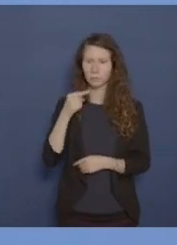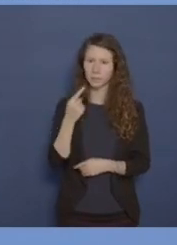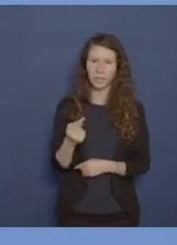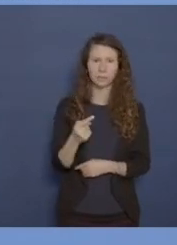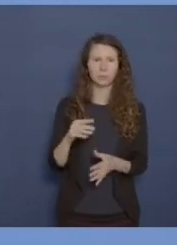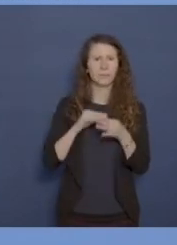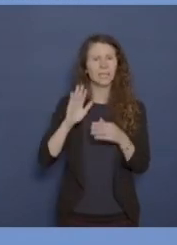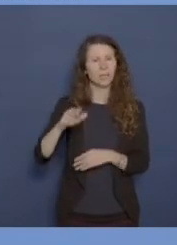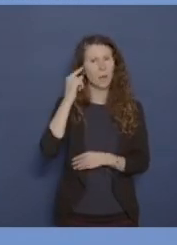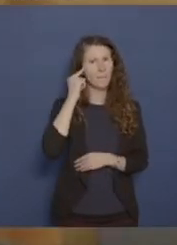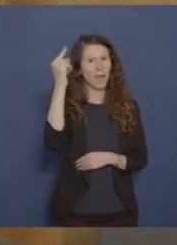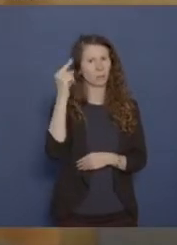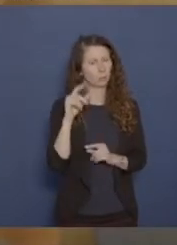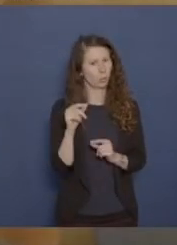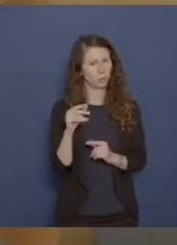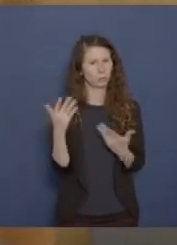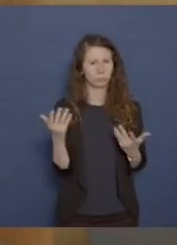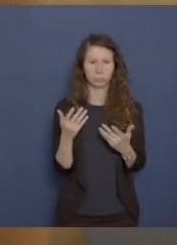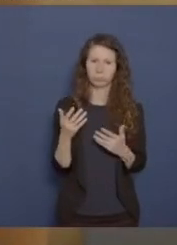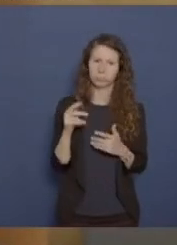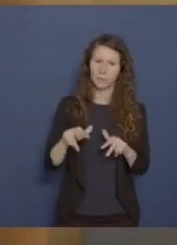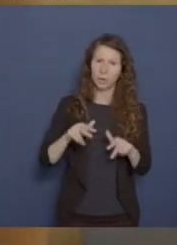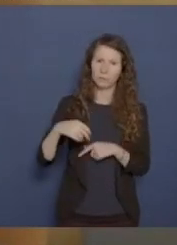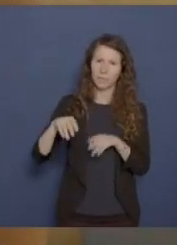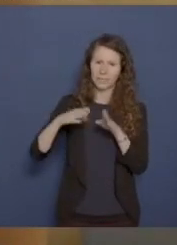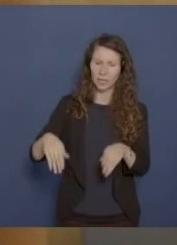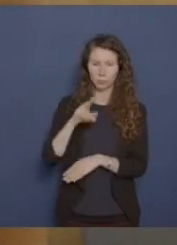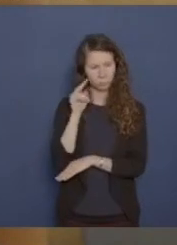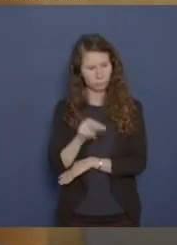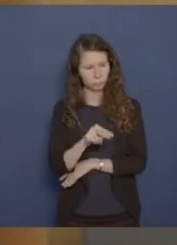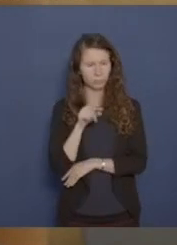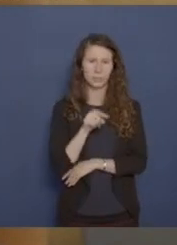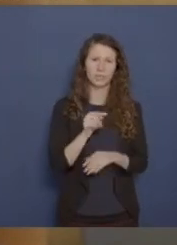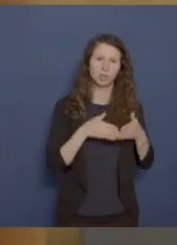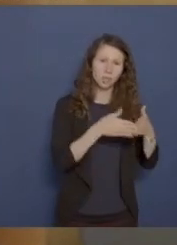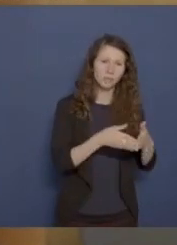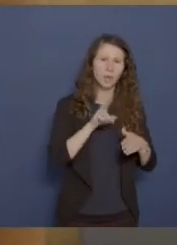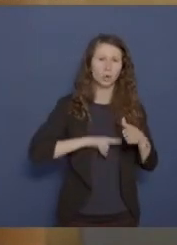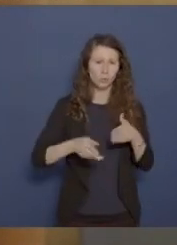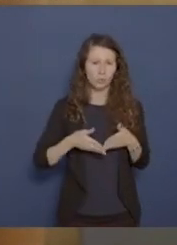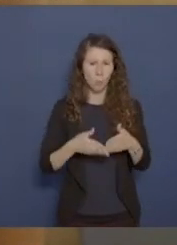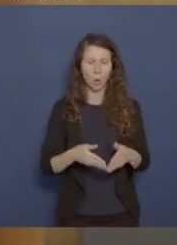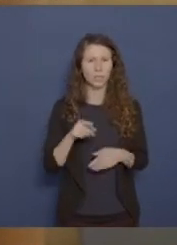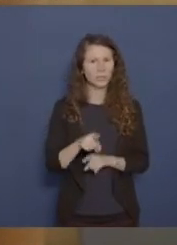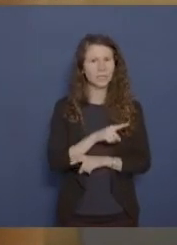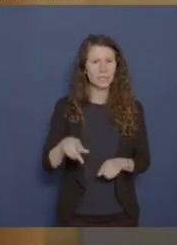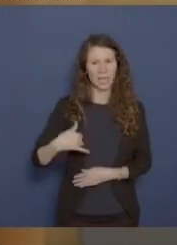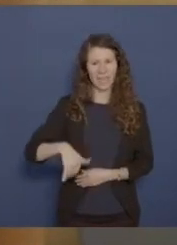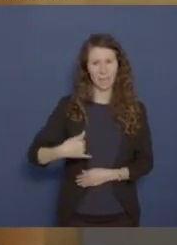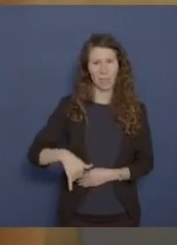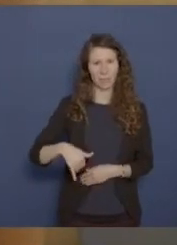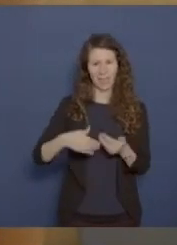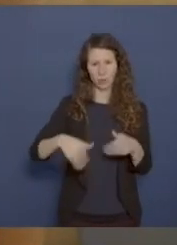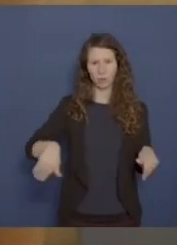der Auffassung des Wirtschaftsministeriums, landen diese Schiffe und U-Boote nicht vor der Küste von Jemen und